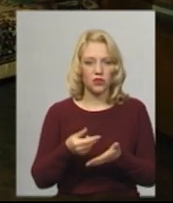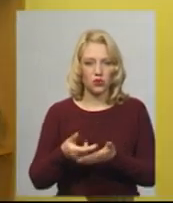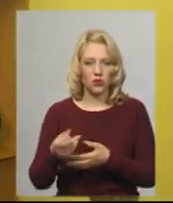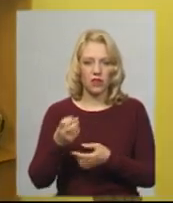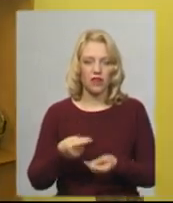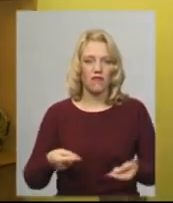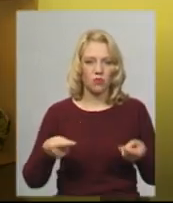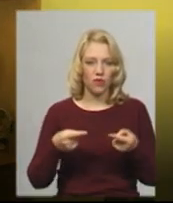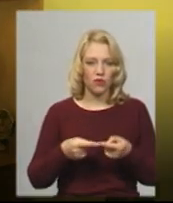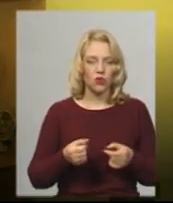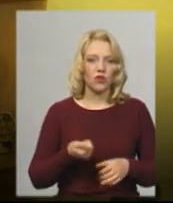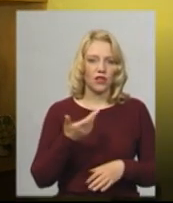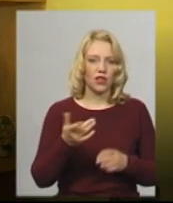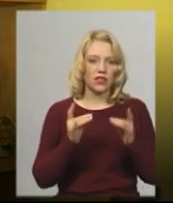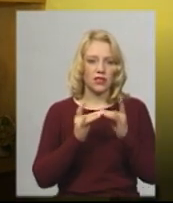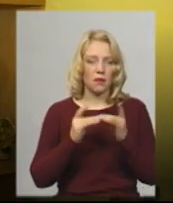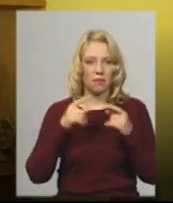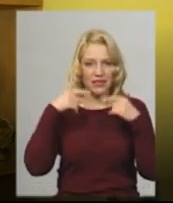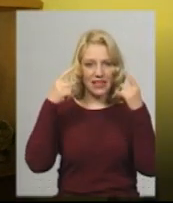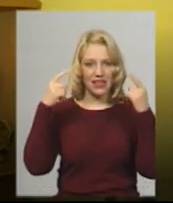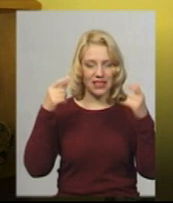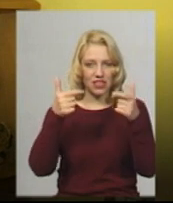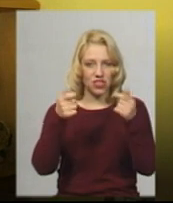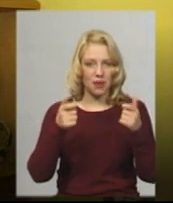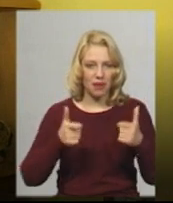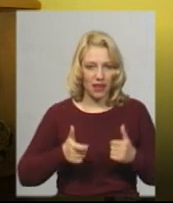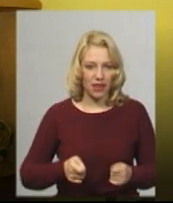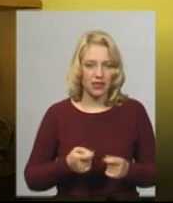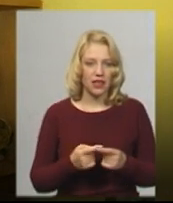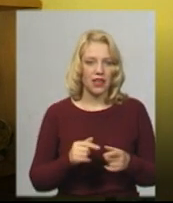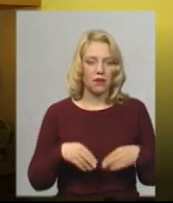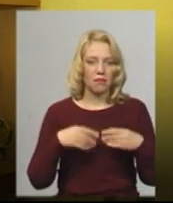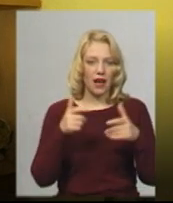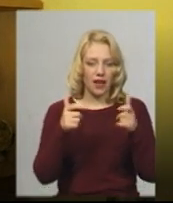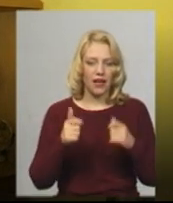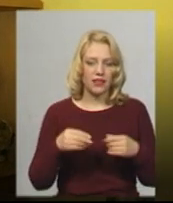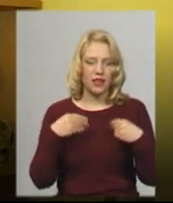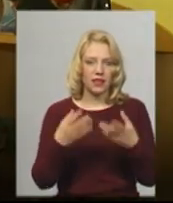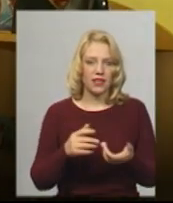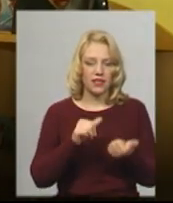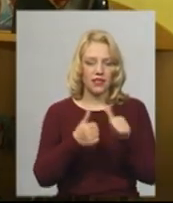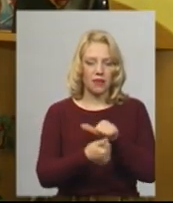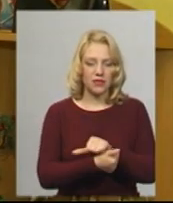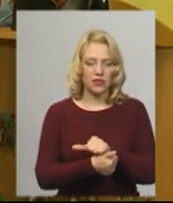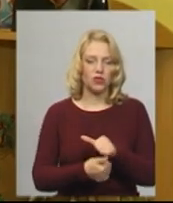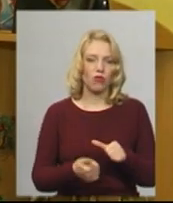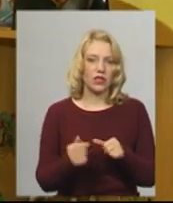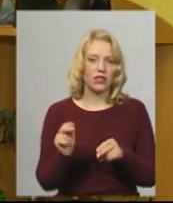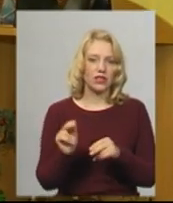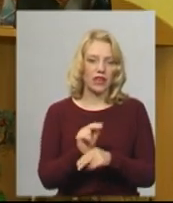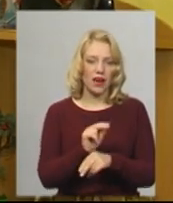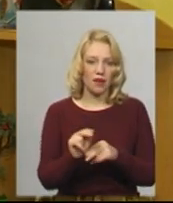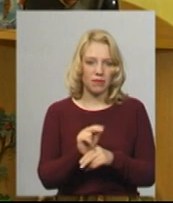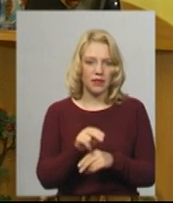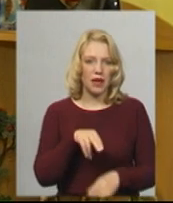ліжок. Психіатричний пакет, пакет надання замісної терапії, паліативна терапія.